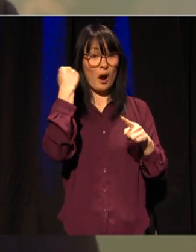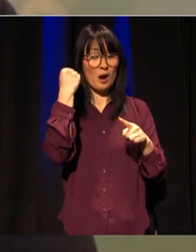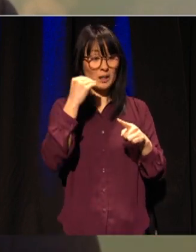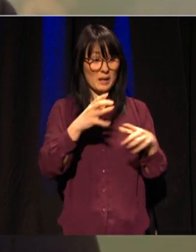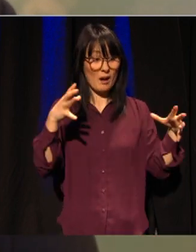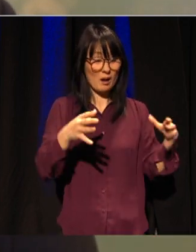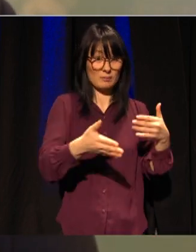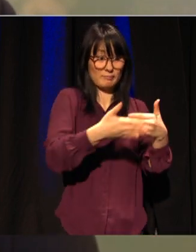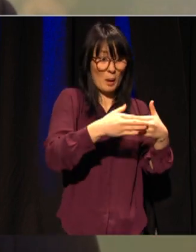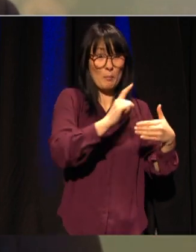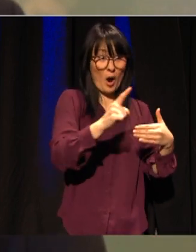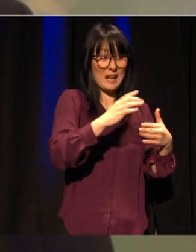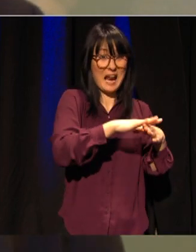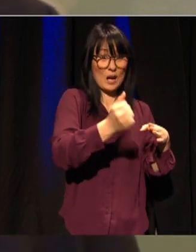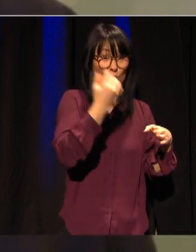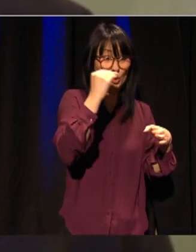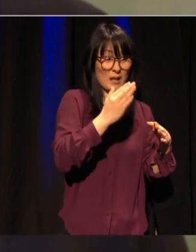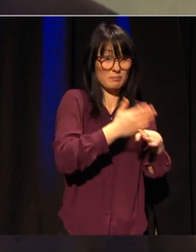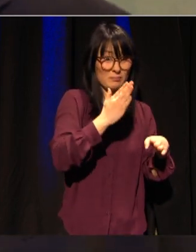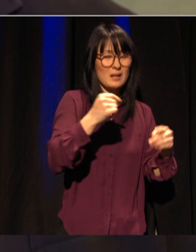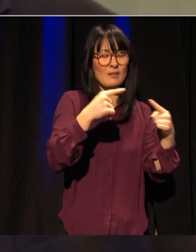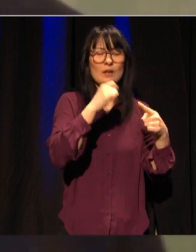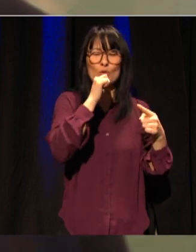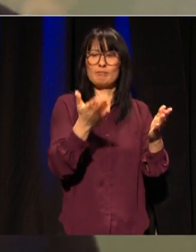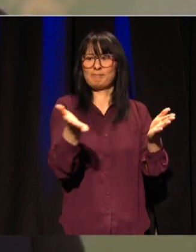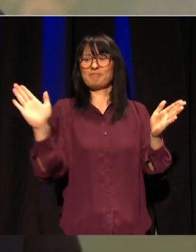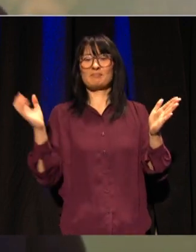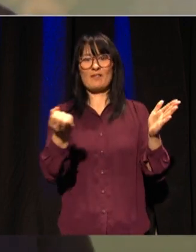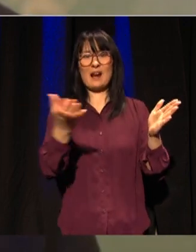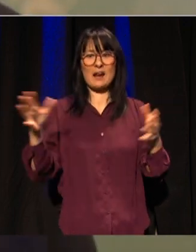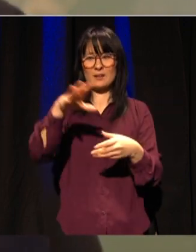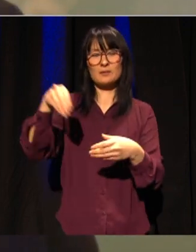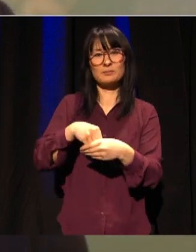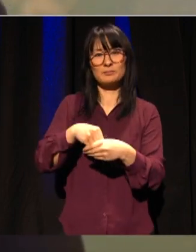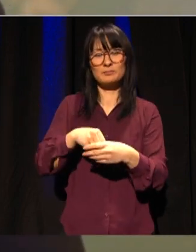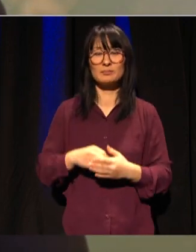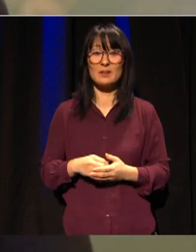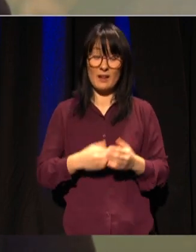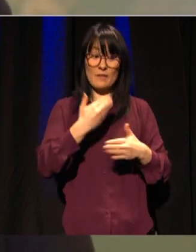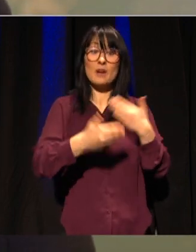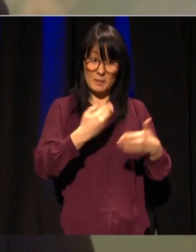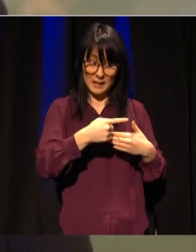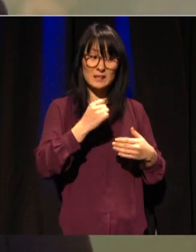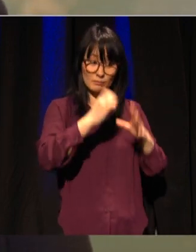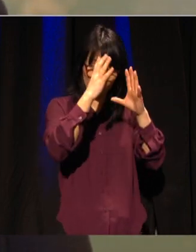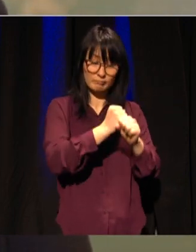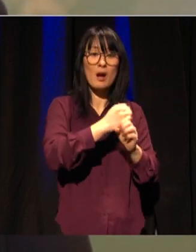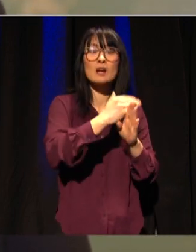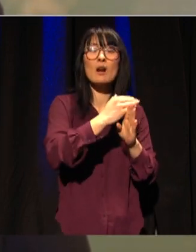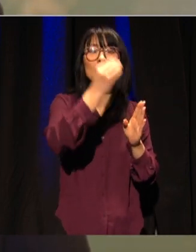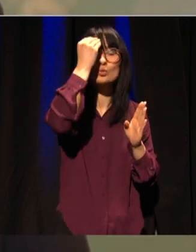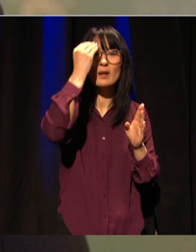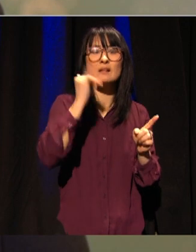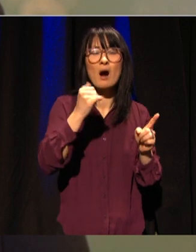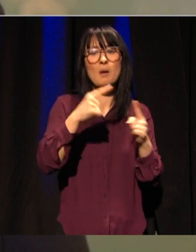helårsstudenten de gode helhetlige gradsutdanningene vil fortsatt være viktige men arbeidslivet trenger også